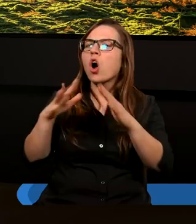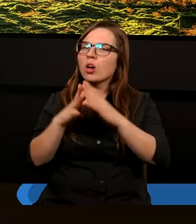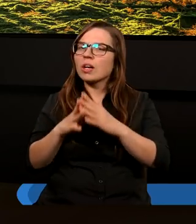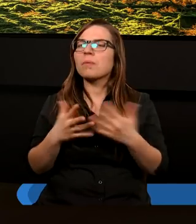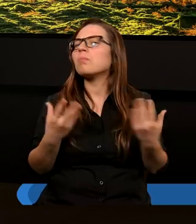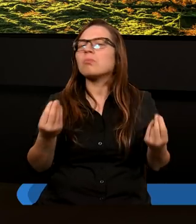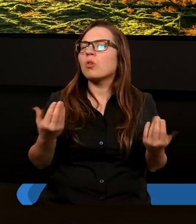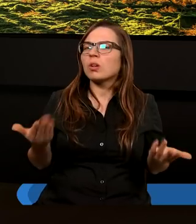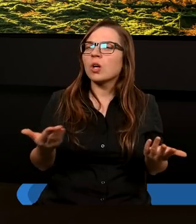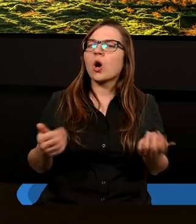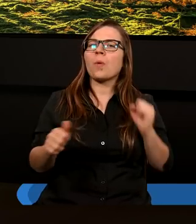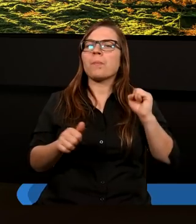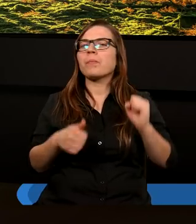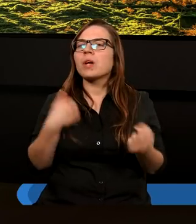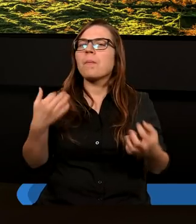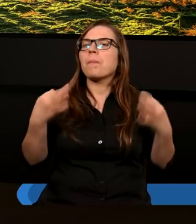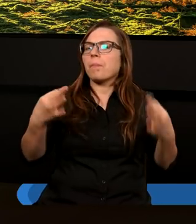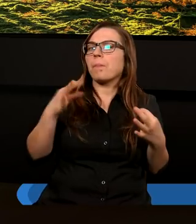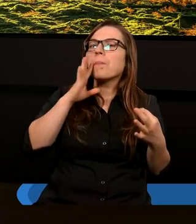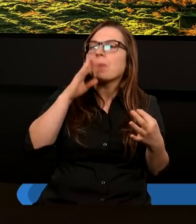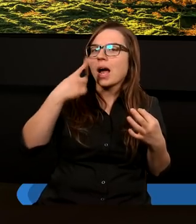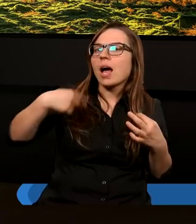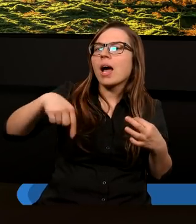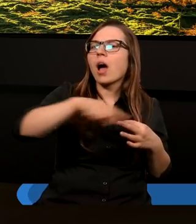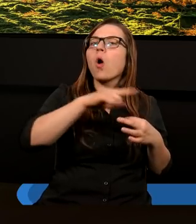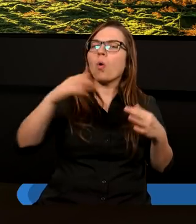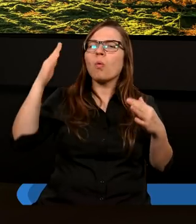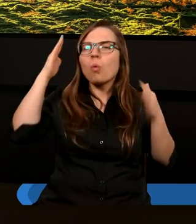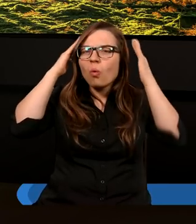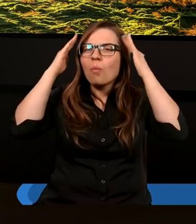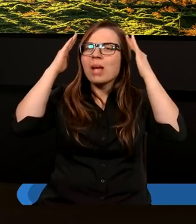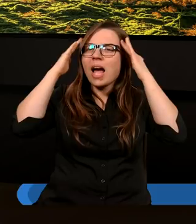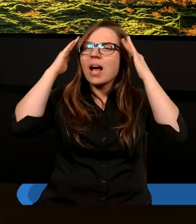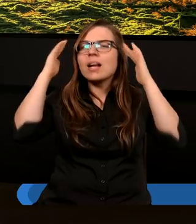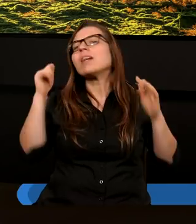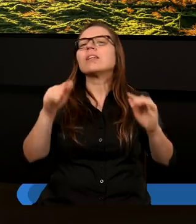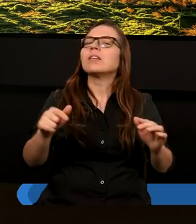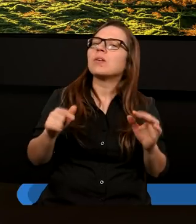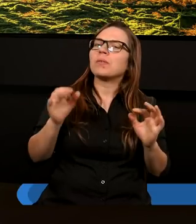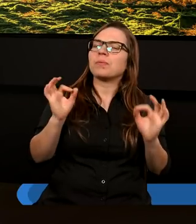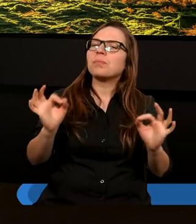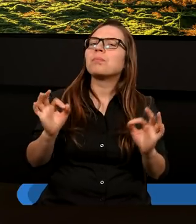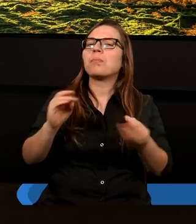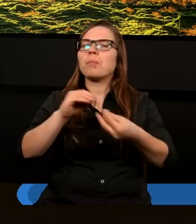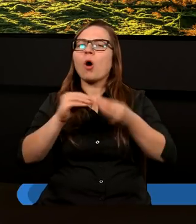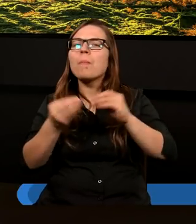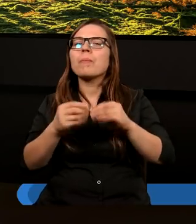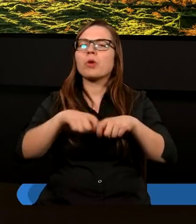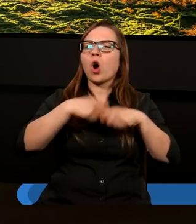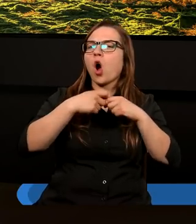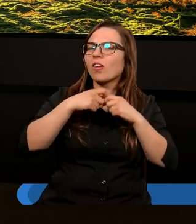żebyśmy dzisiaj też i my umieli tego typu problemy i konflikty